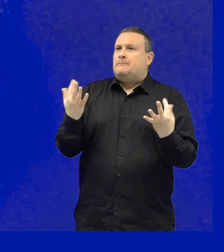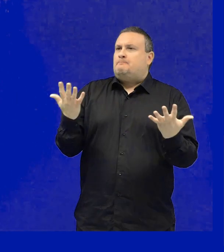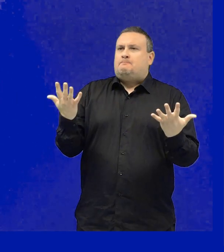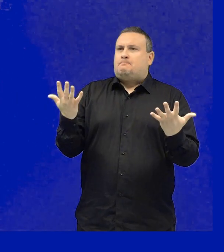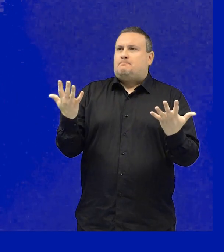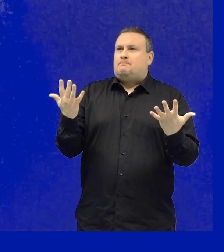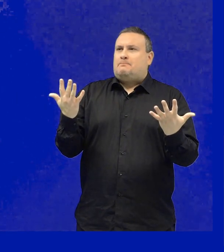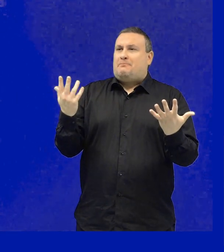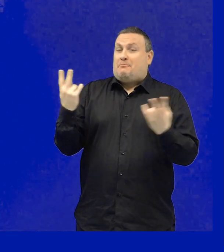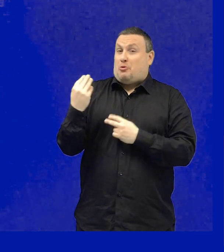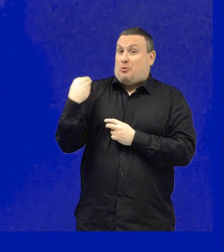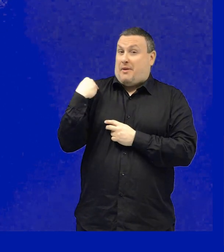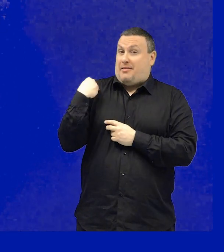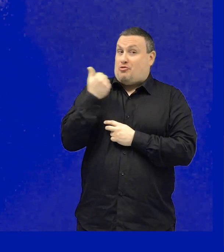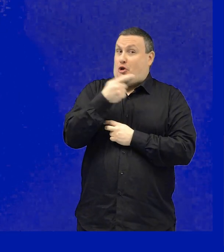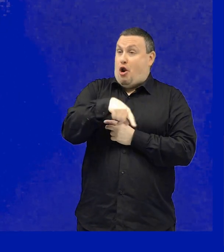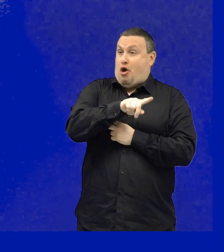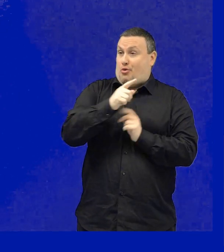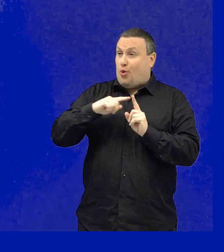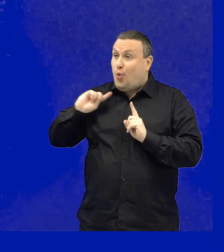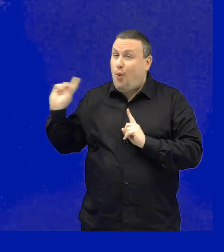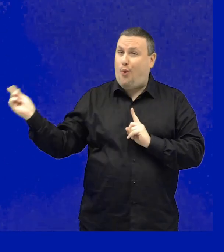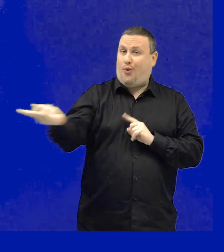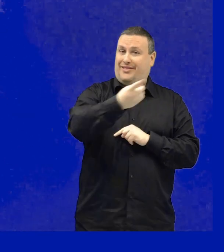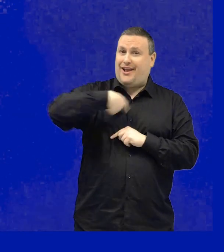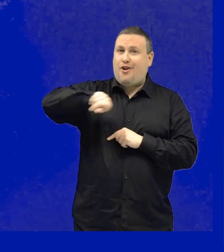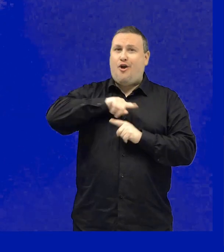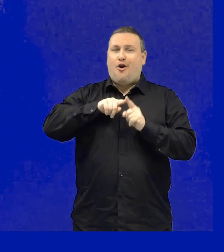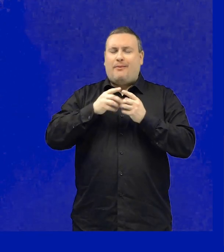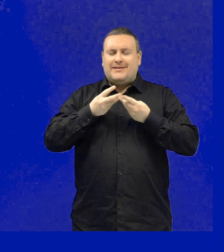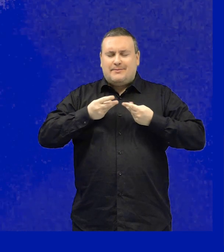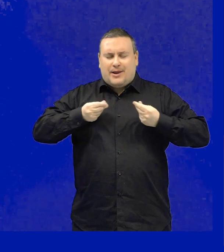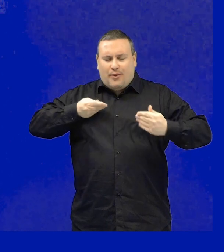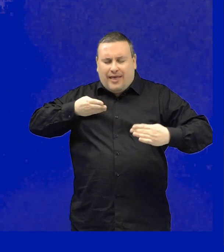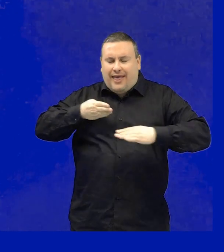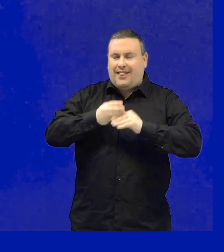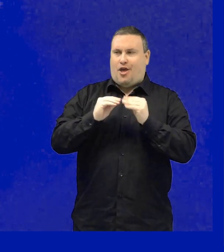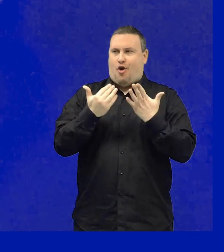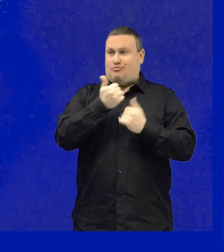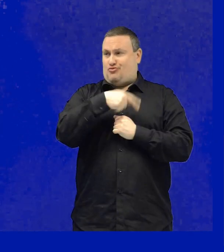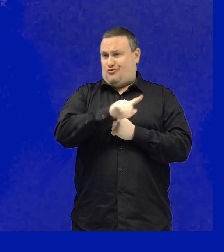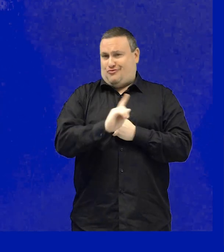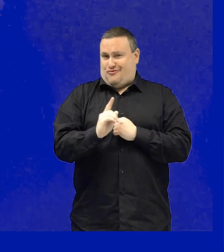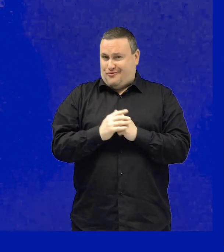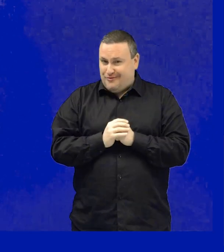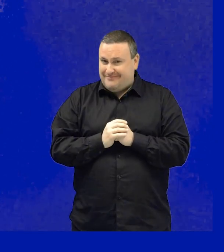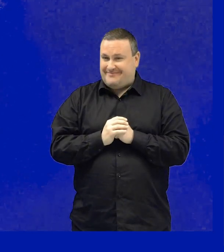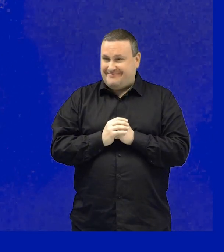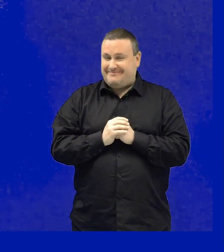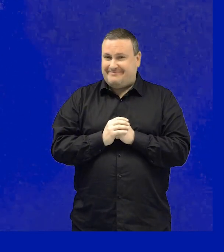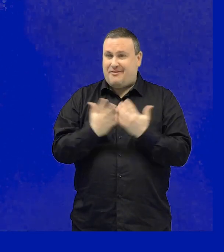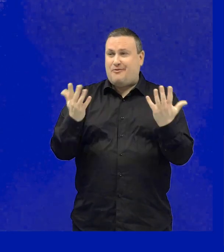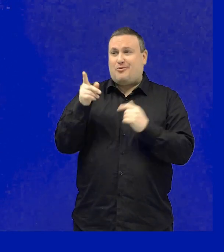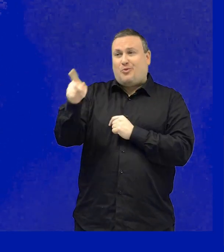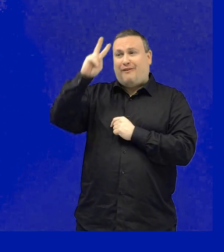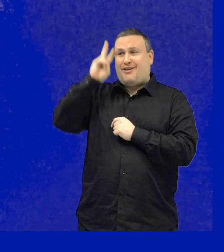Bene, come entriamo tutti noi in contatto con le nostre dimensioni spirituali e non solamente